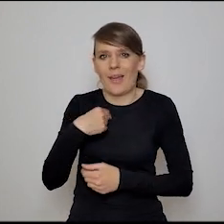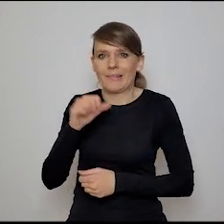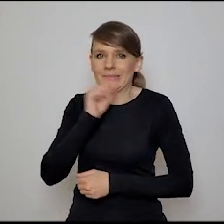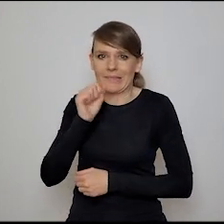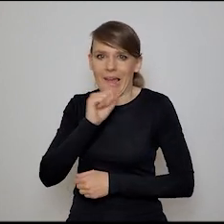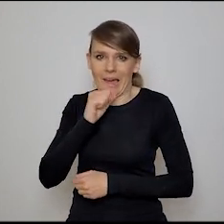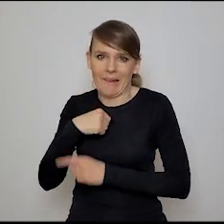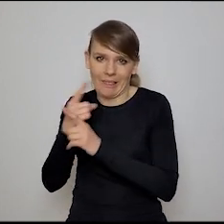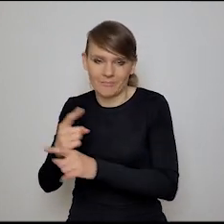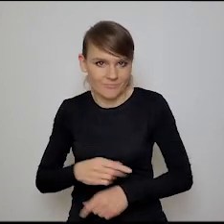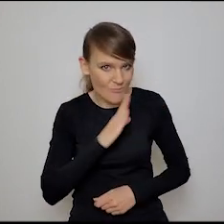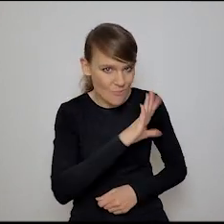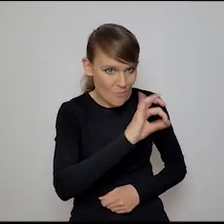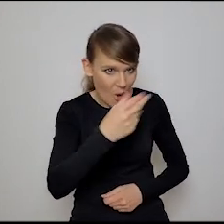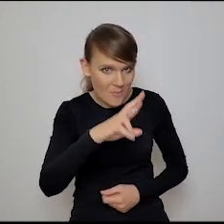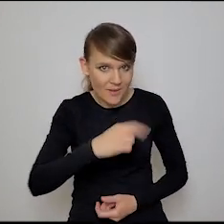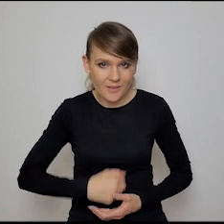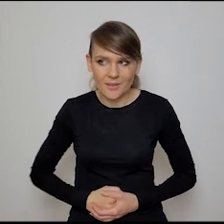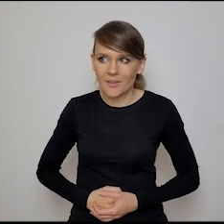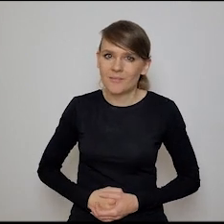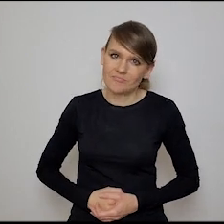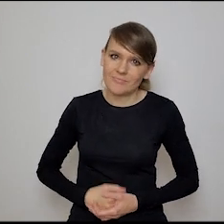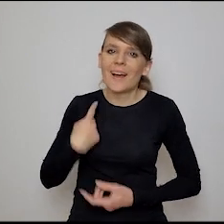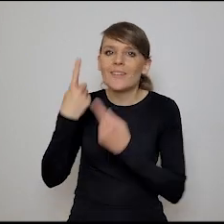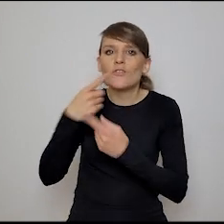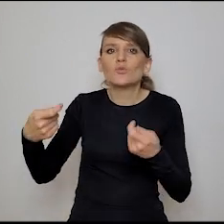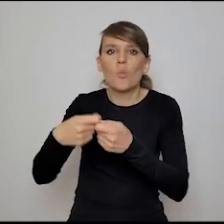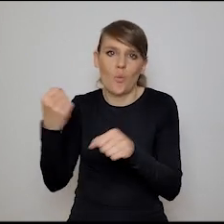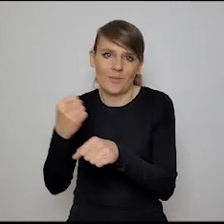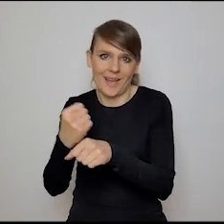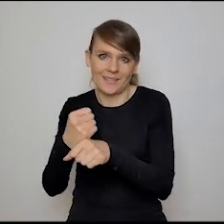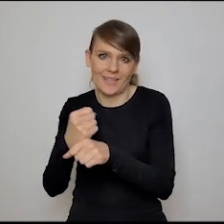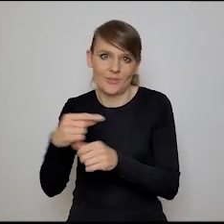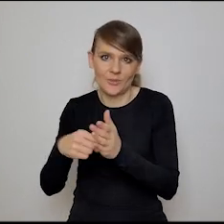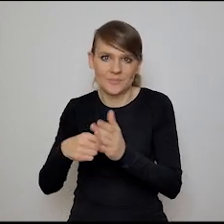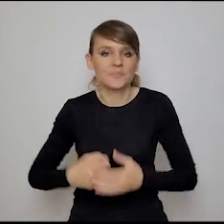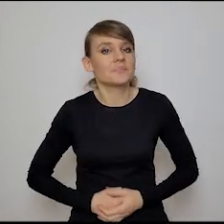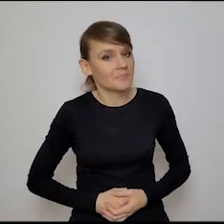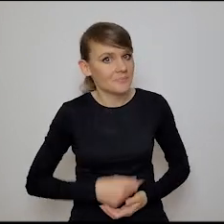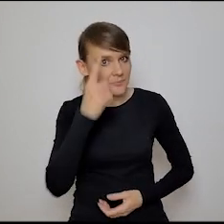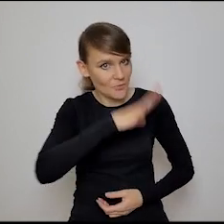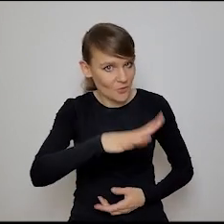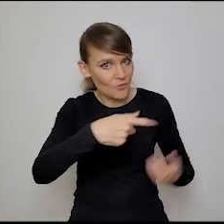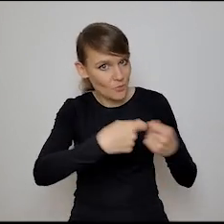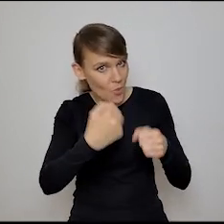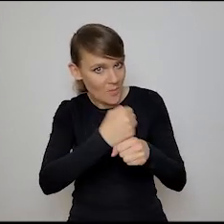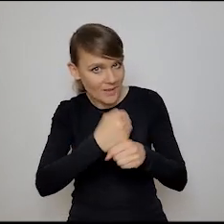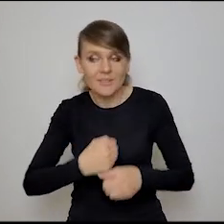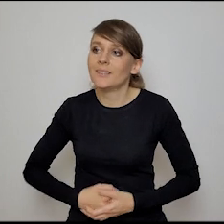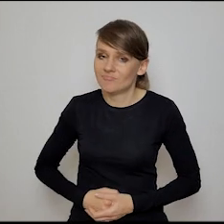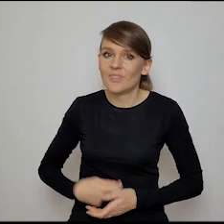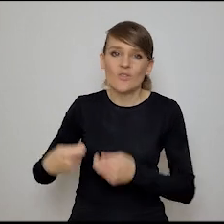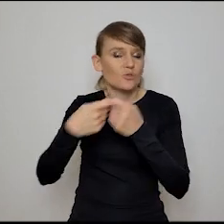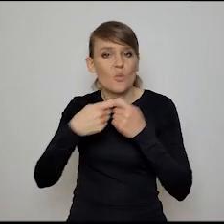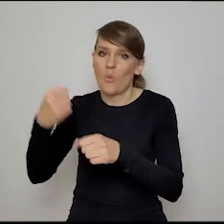ale jest... Komerskie? Nie, no współpraca. Współpraca. Współpraca. Współpraca. Współpraca